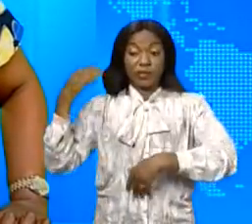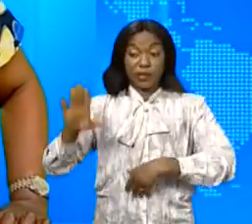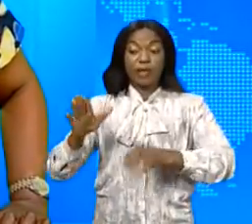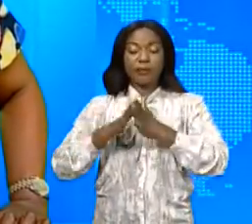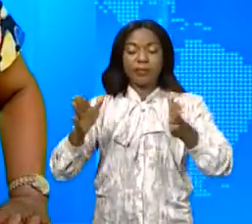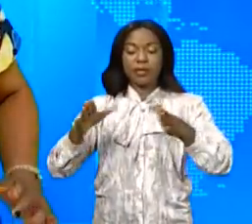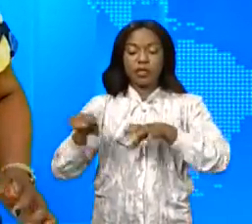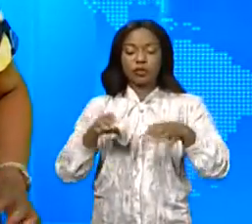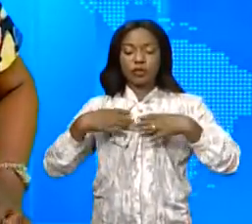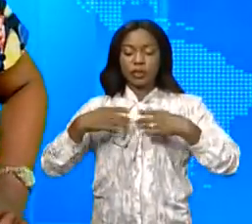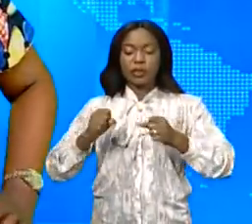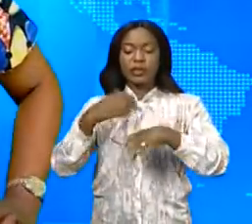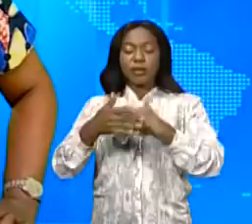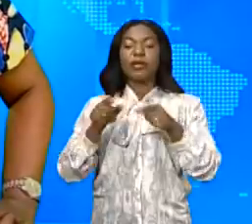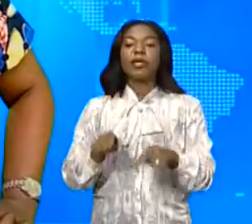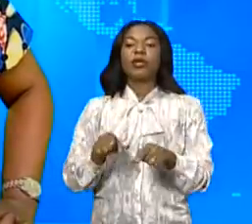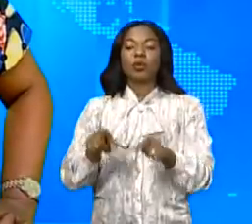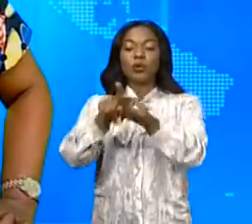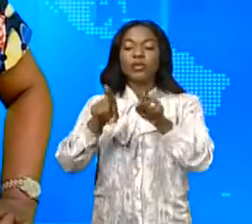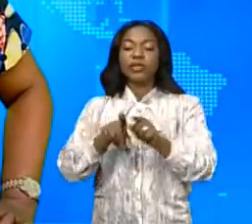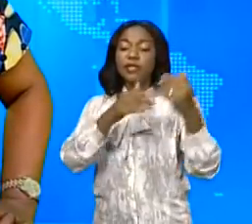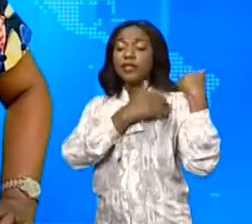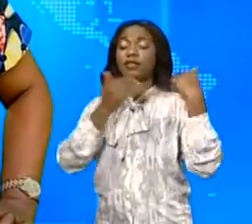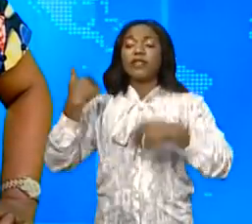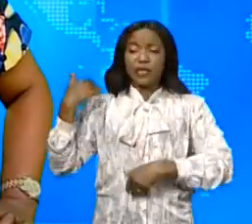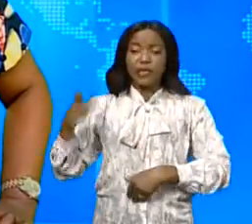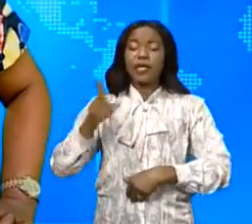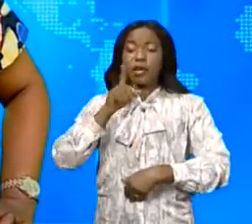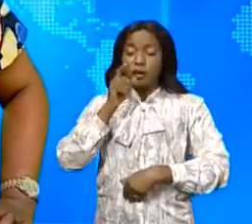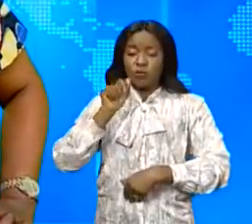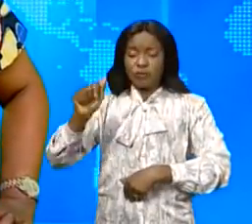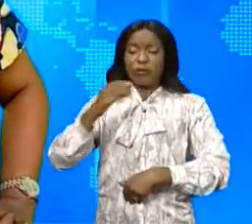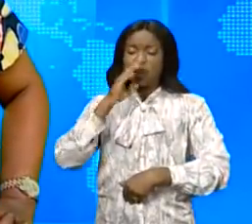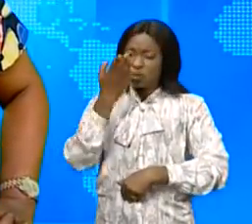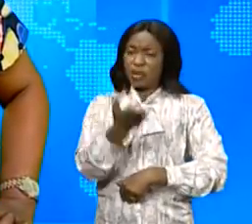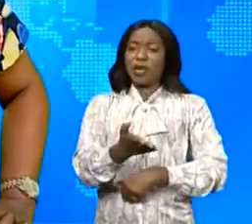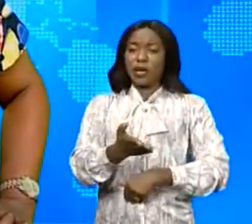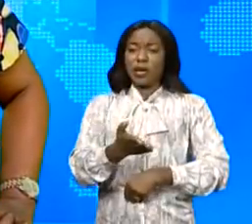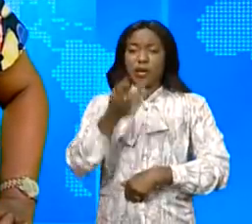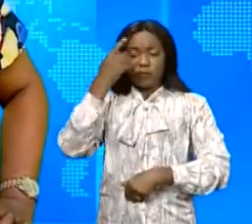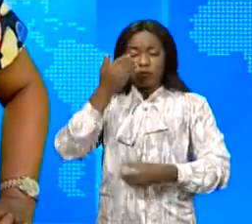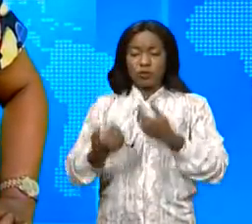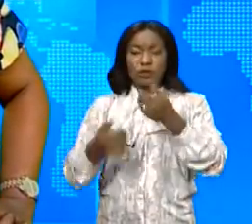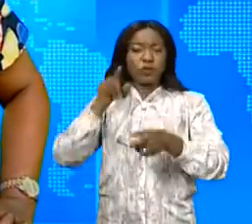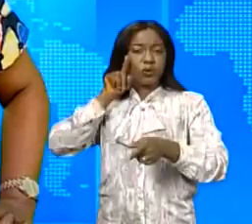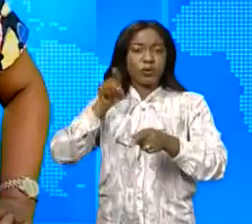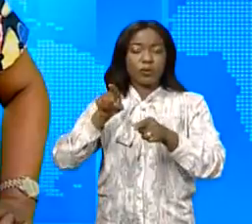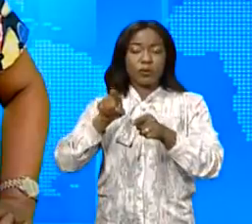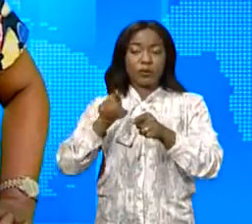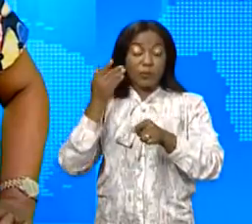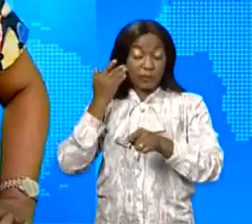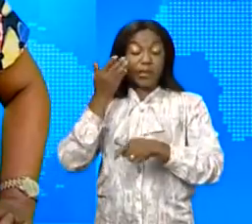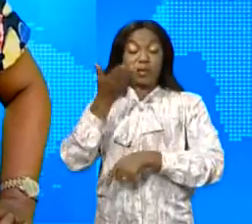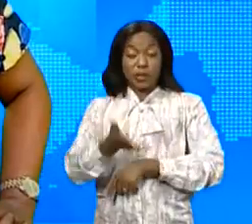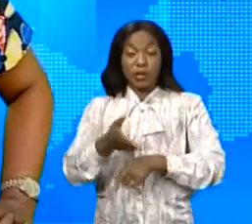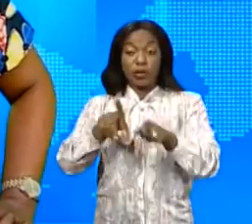cathédrale Notre-Dame du Congo. Le chef de l'État, Félix Santohanchi Sekechilombo, a rendu hommage à ce prélat catholique et premier chef de la maison